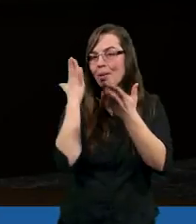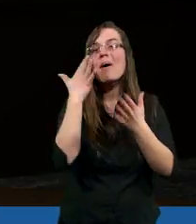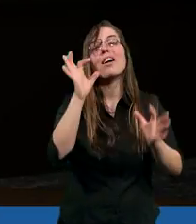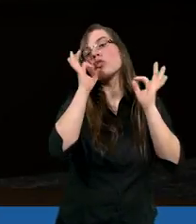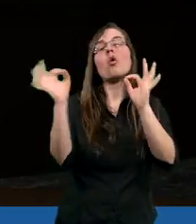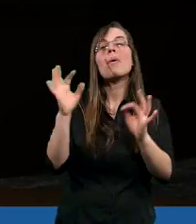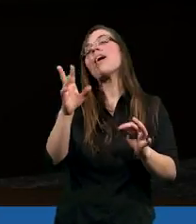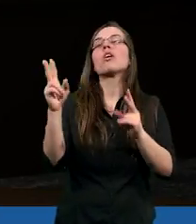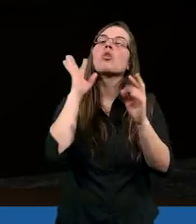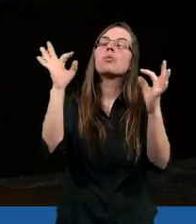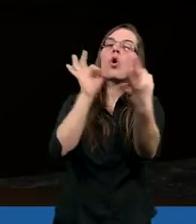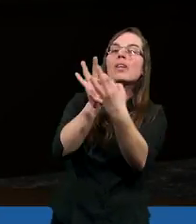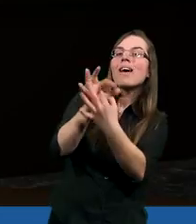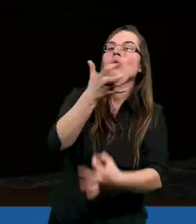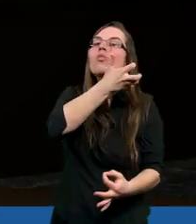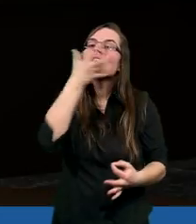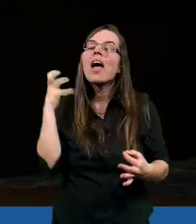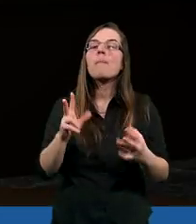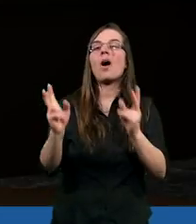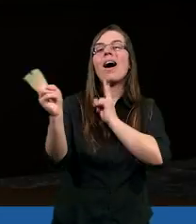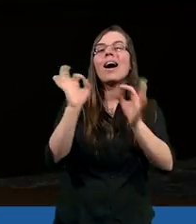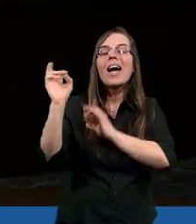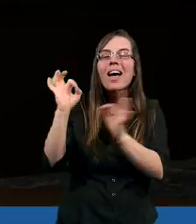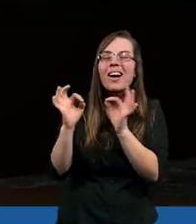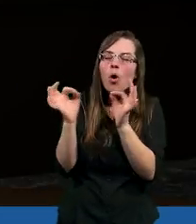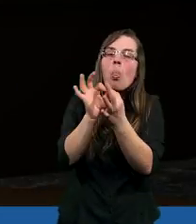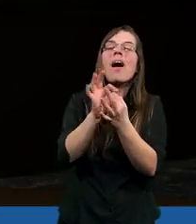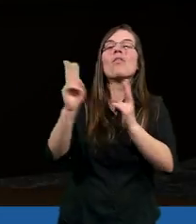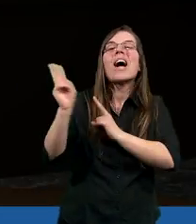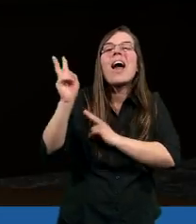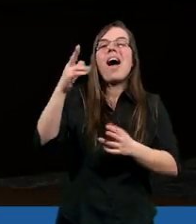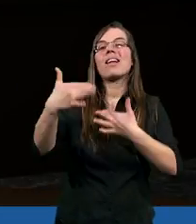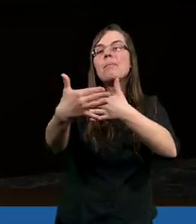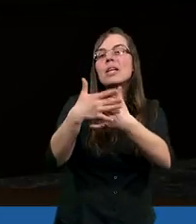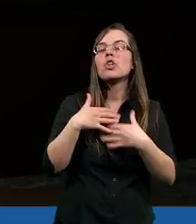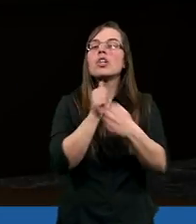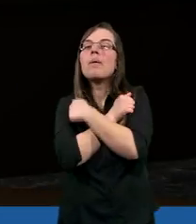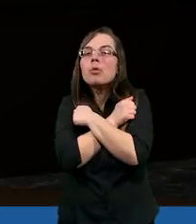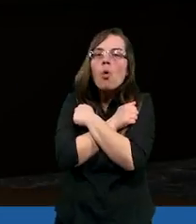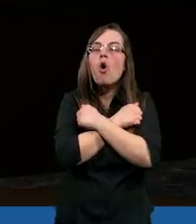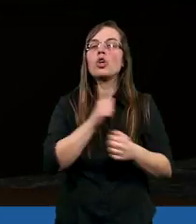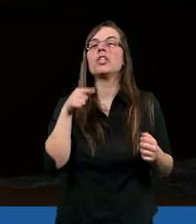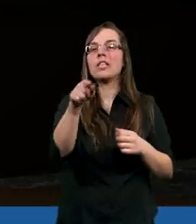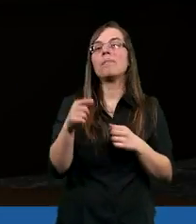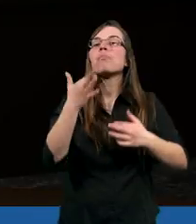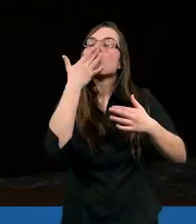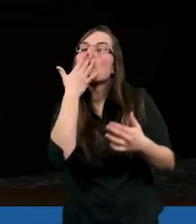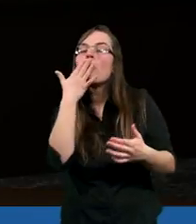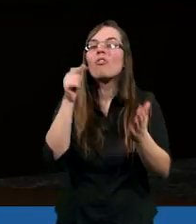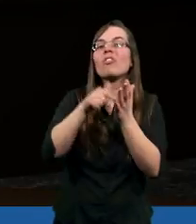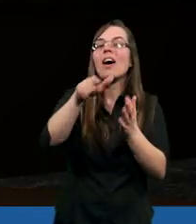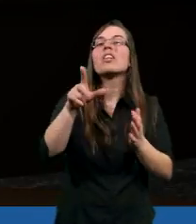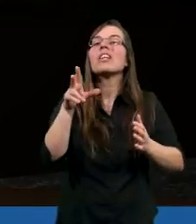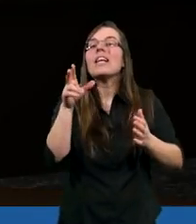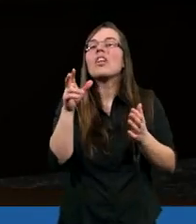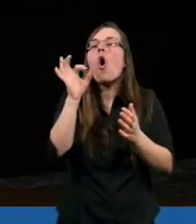miłości, prawda, takiego ciepła. Możemy podać przykłady wielu modlitw, chociażby Daniel, który mówi, a to był